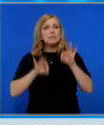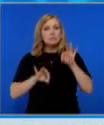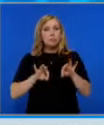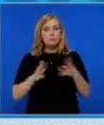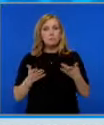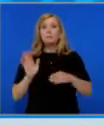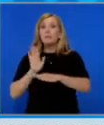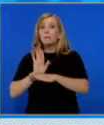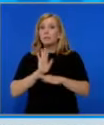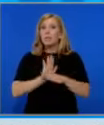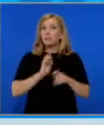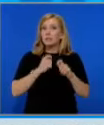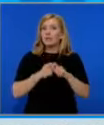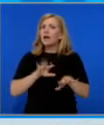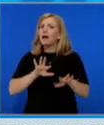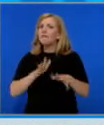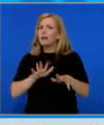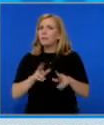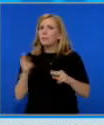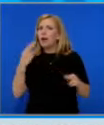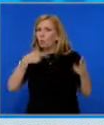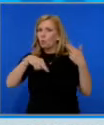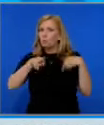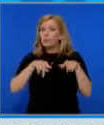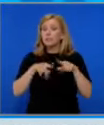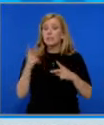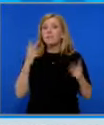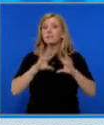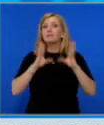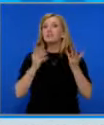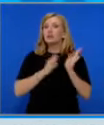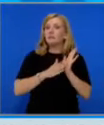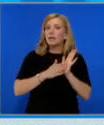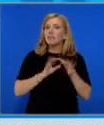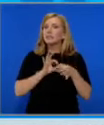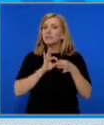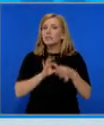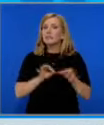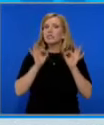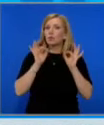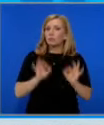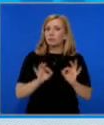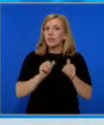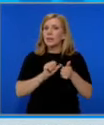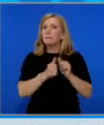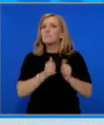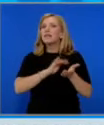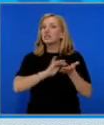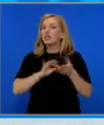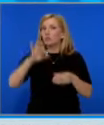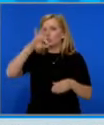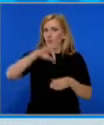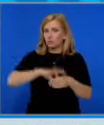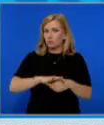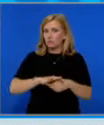създадоха времен на комисия, която да проучи всички факти и обстоятелства, свързани с сигурността на машинното гласуване. Предложението за